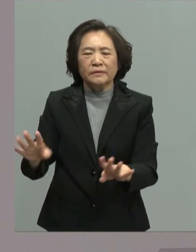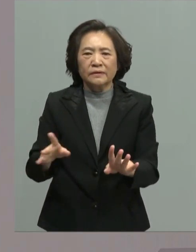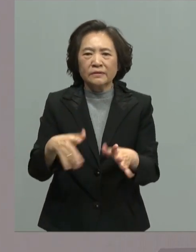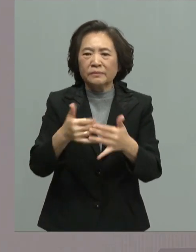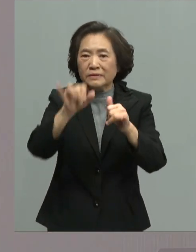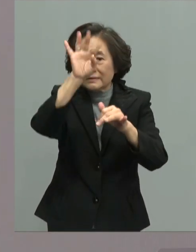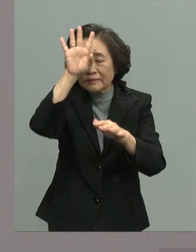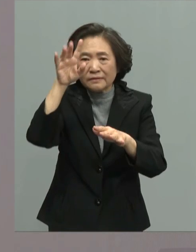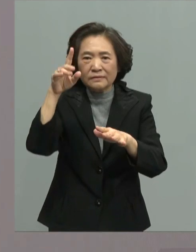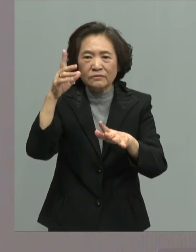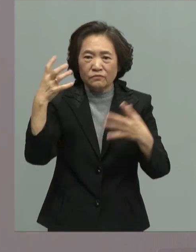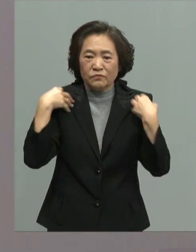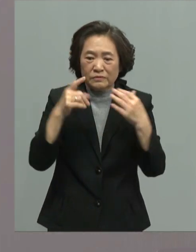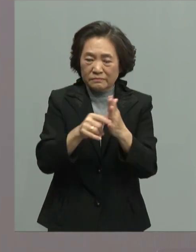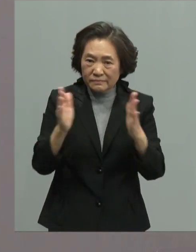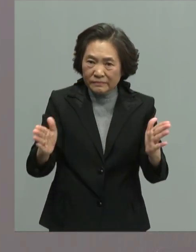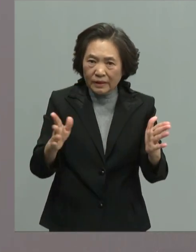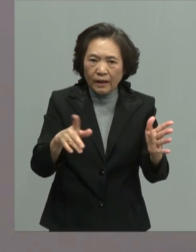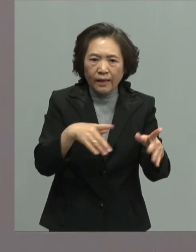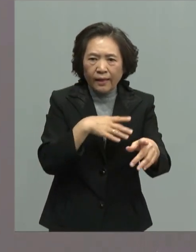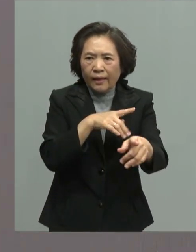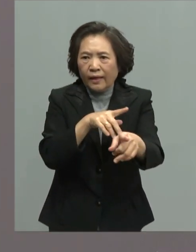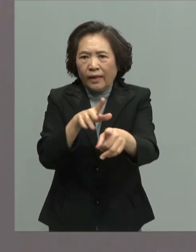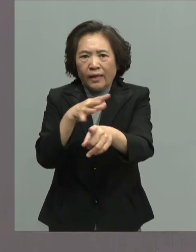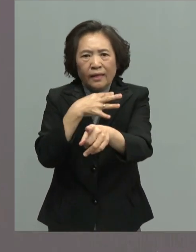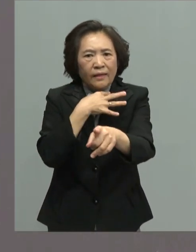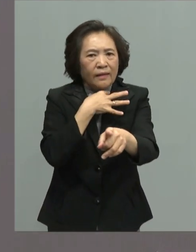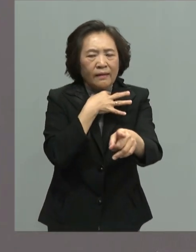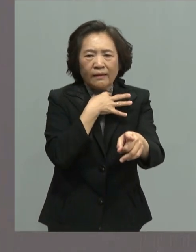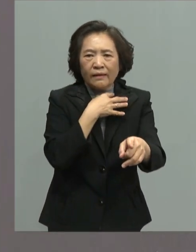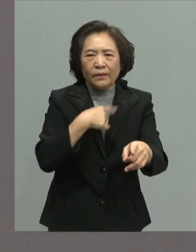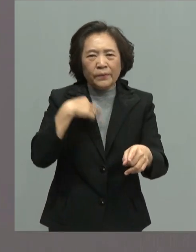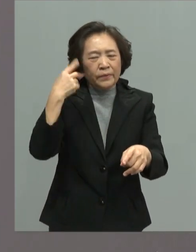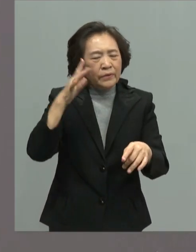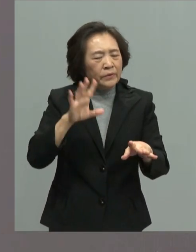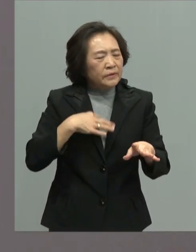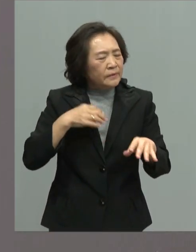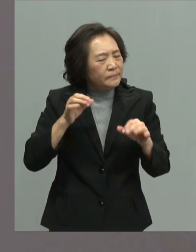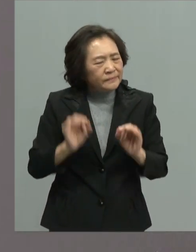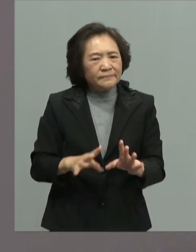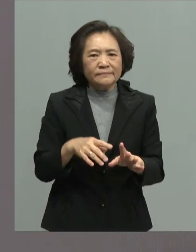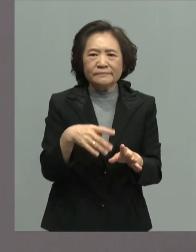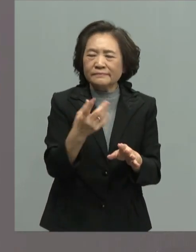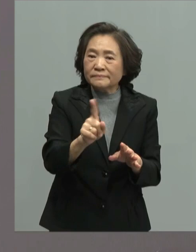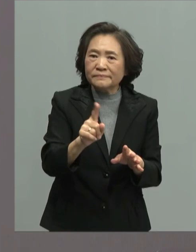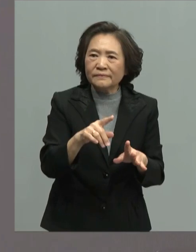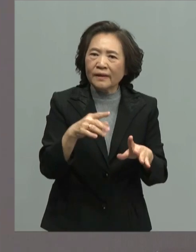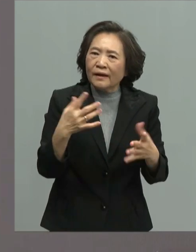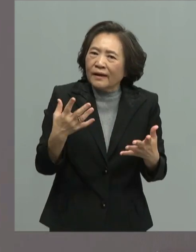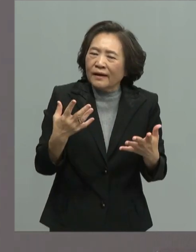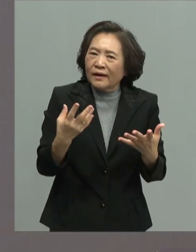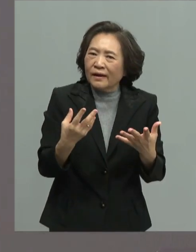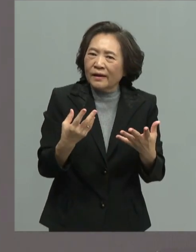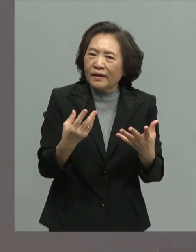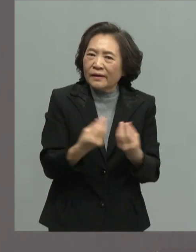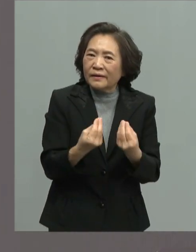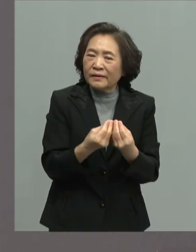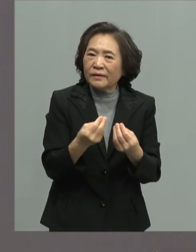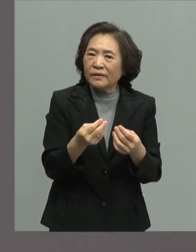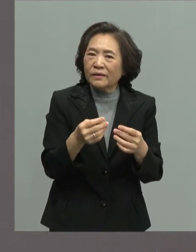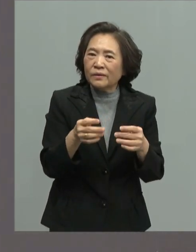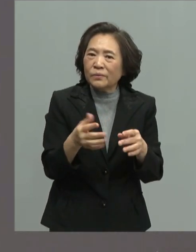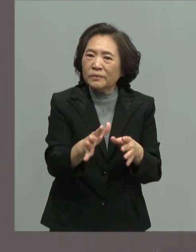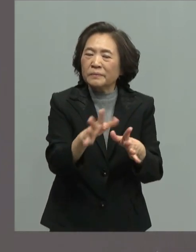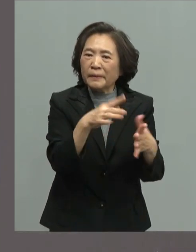什么都欠好像跟切心是说哎呀哪有这个时刻还有